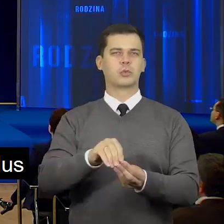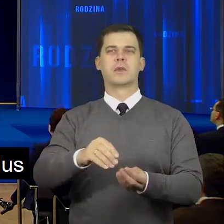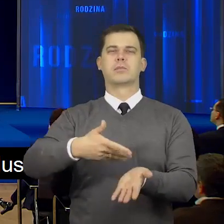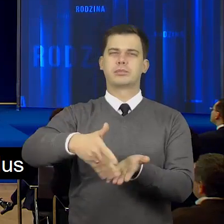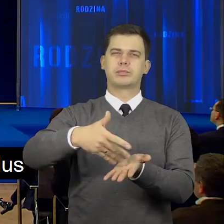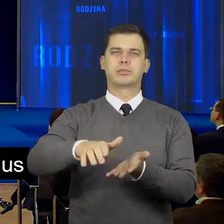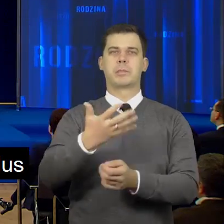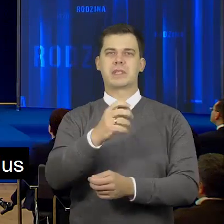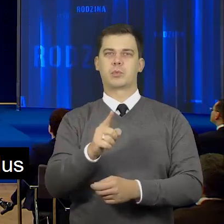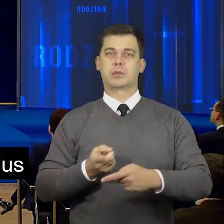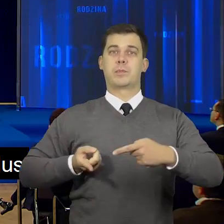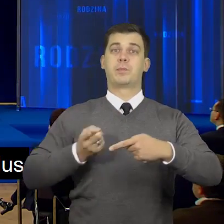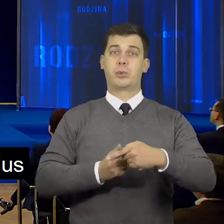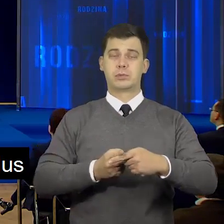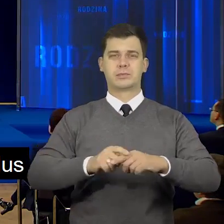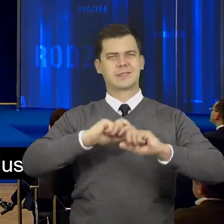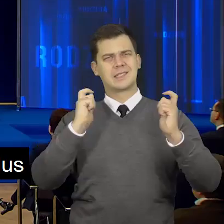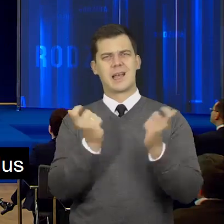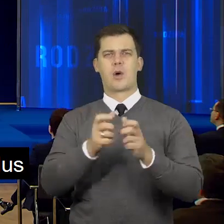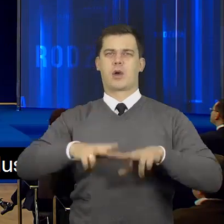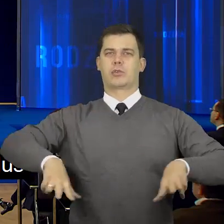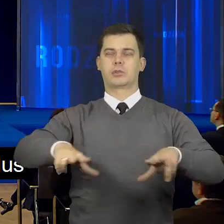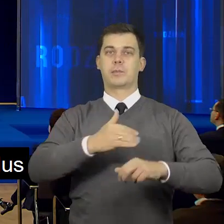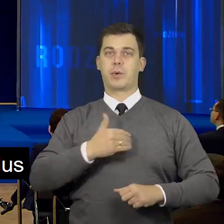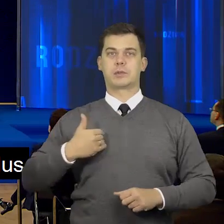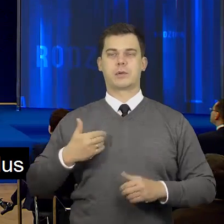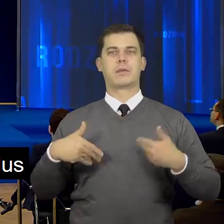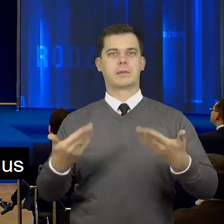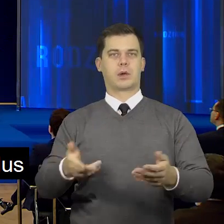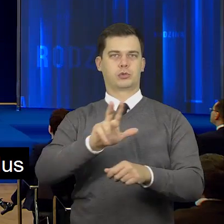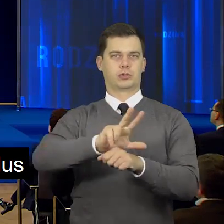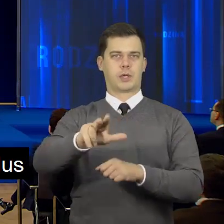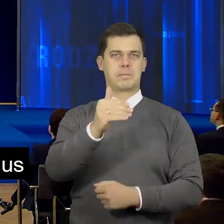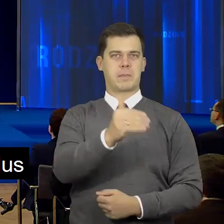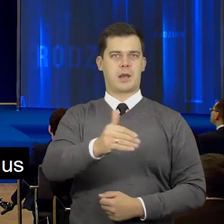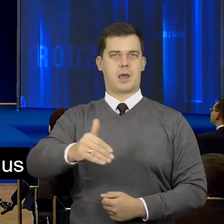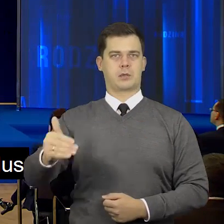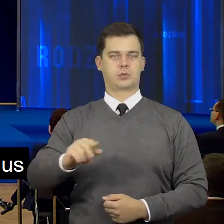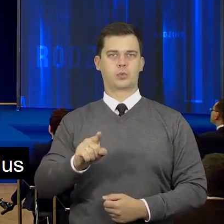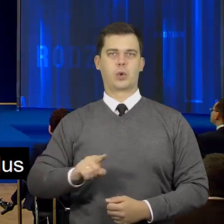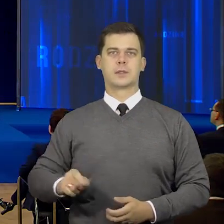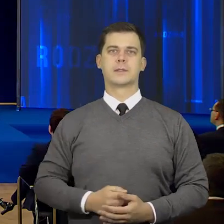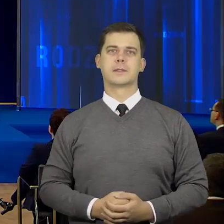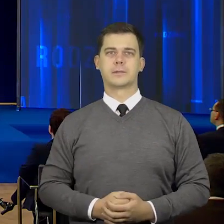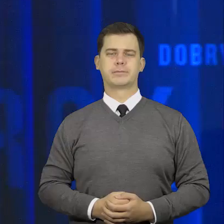w ramach programu Rodzina 500+, rodziny otrzymały już ponad 13 mln.